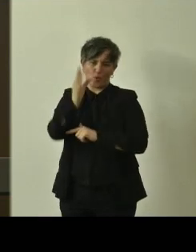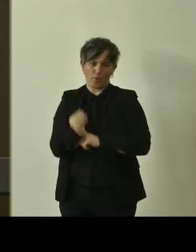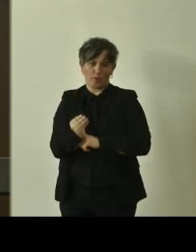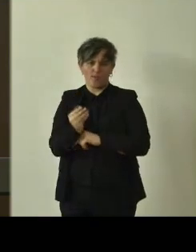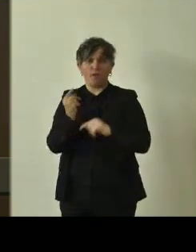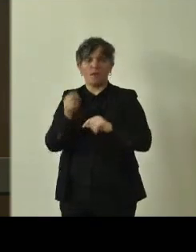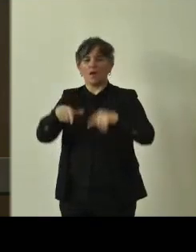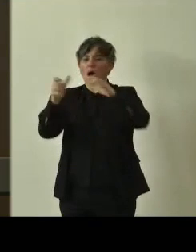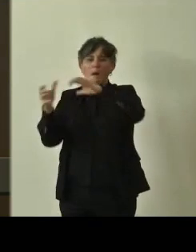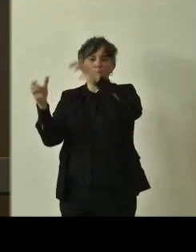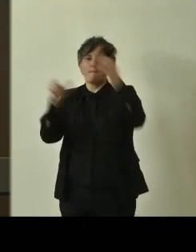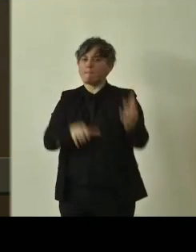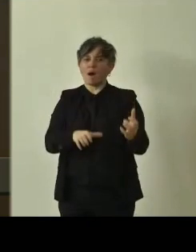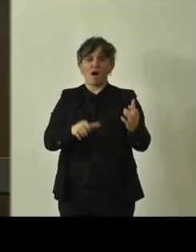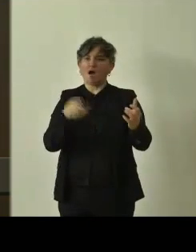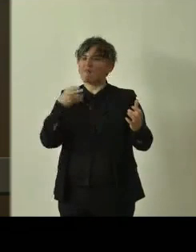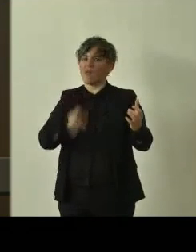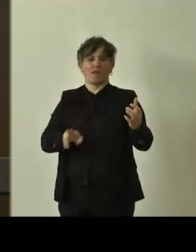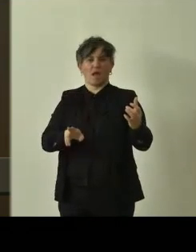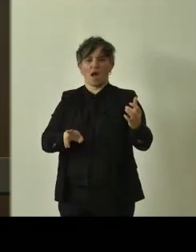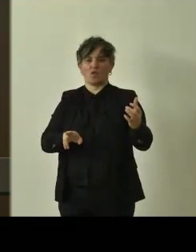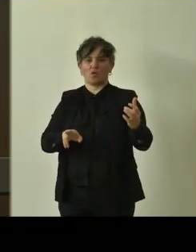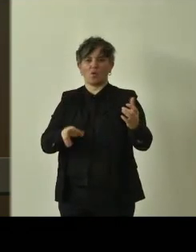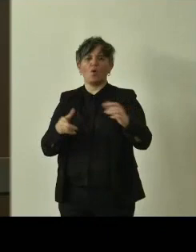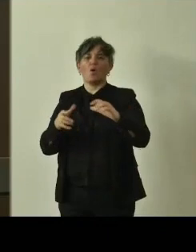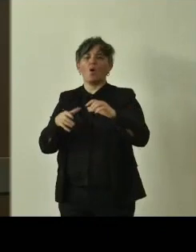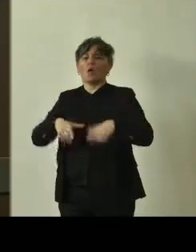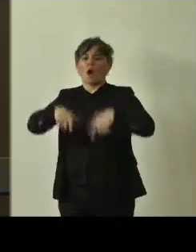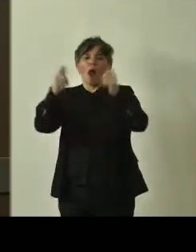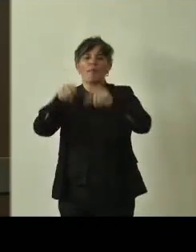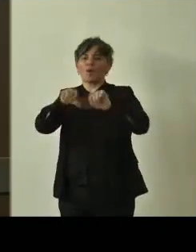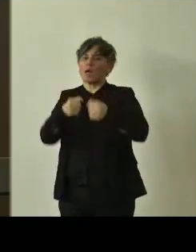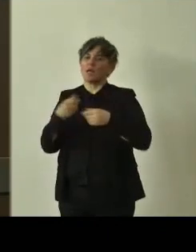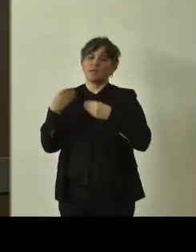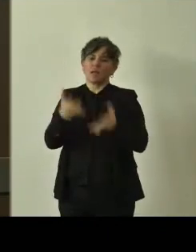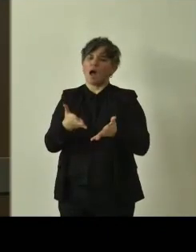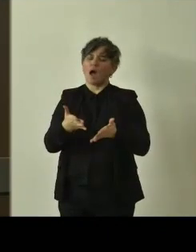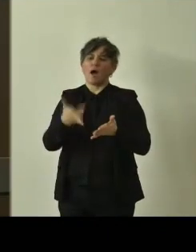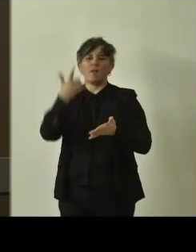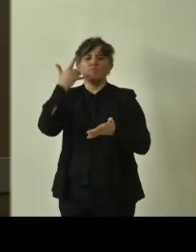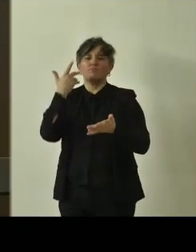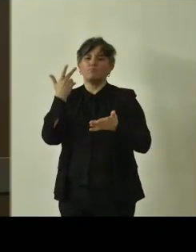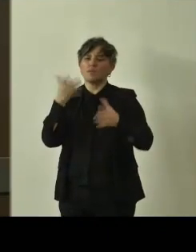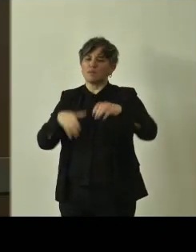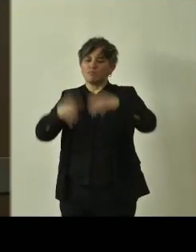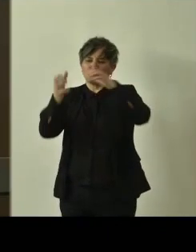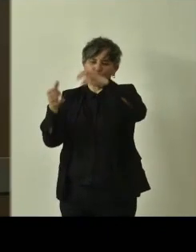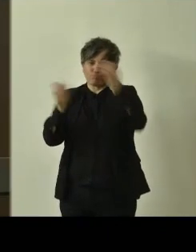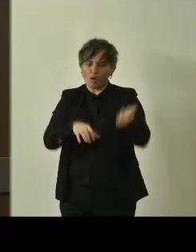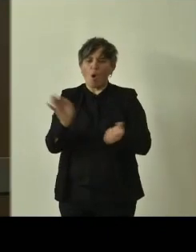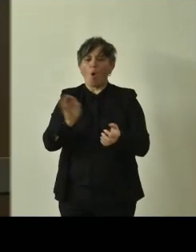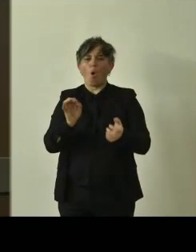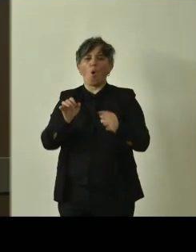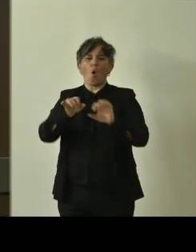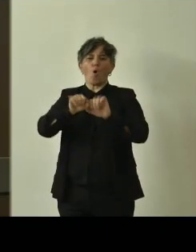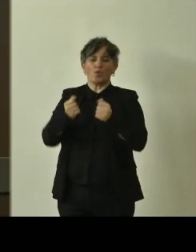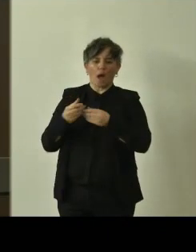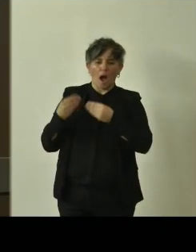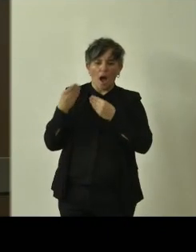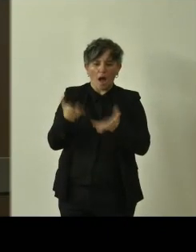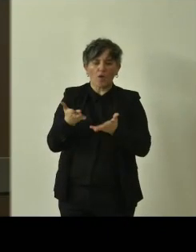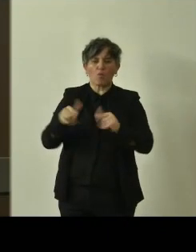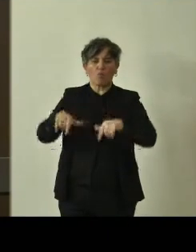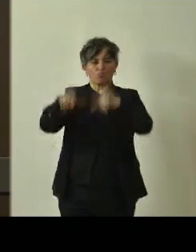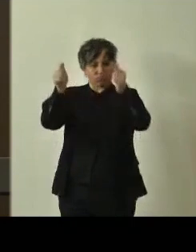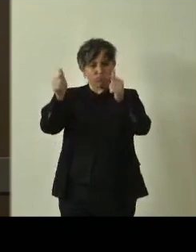'abbattimento e il danneggiamento. Chi danneggia o abbatte un albero è